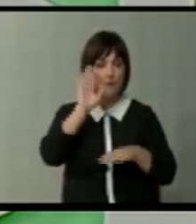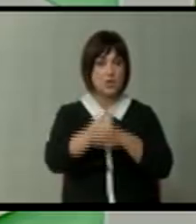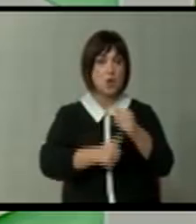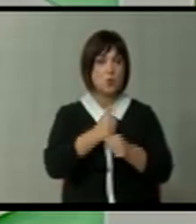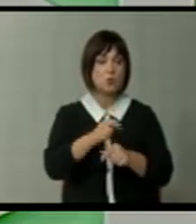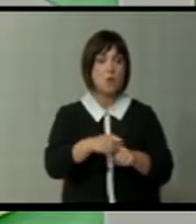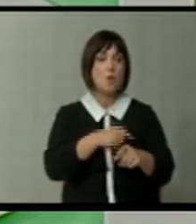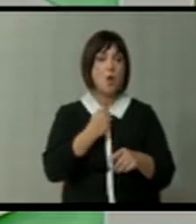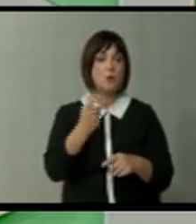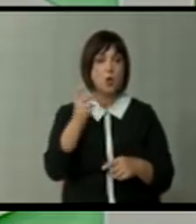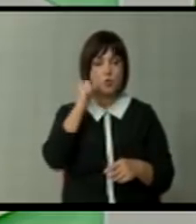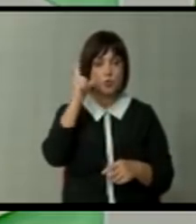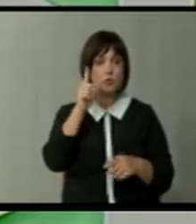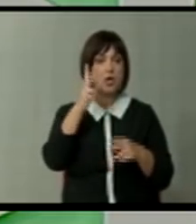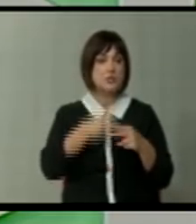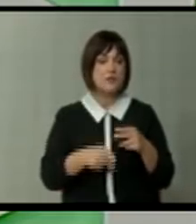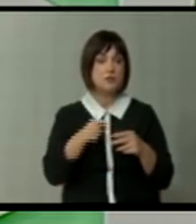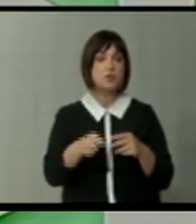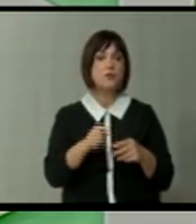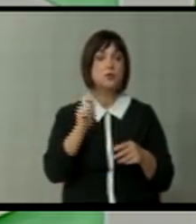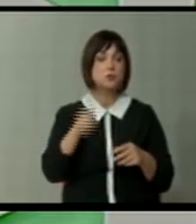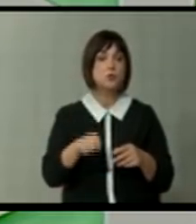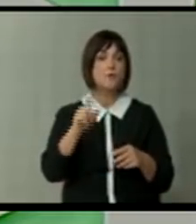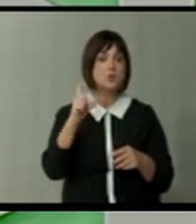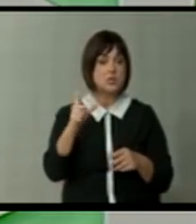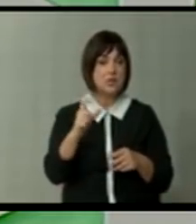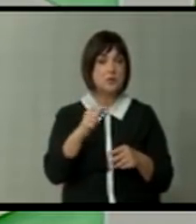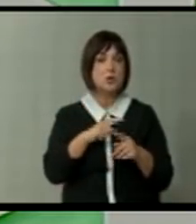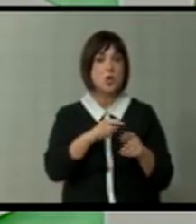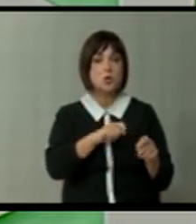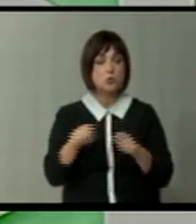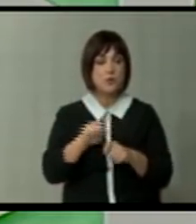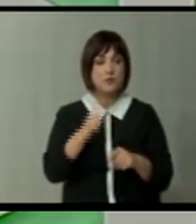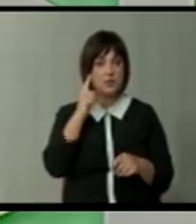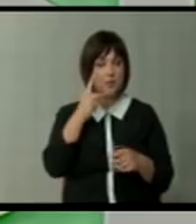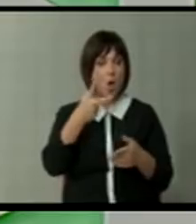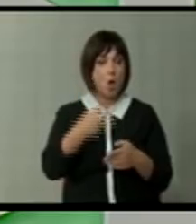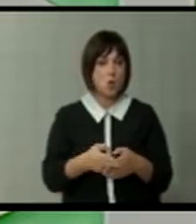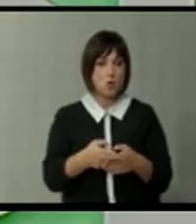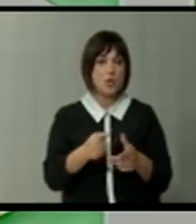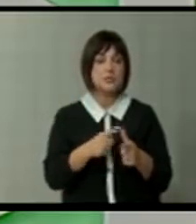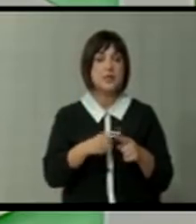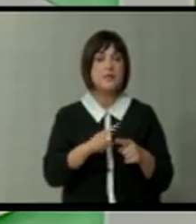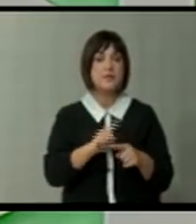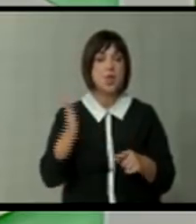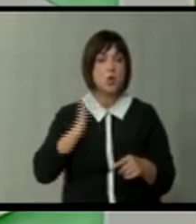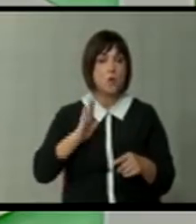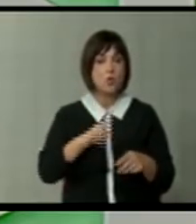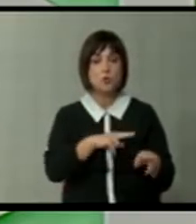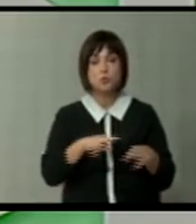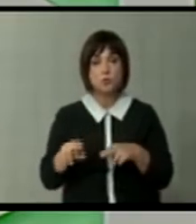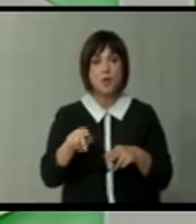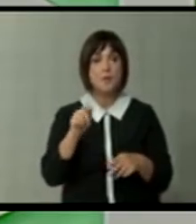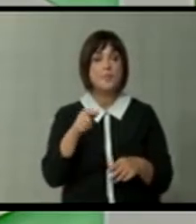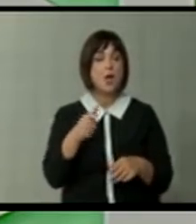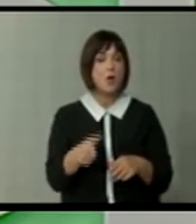толка в голем број на случаи завршуваат пред судот во Страсбур заради судење во неразумен рок или заради нефер услови во судењето и